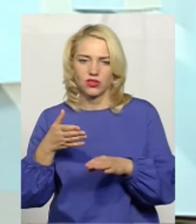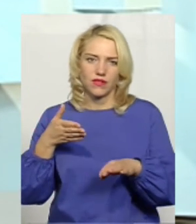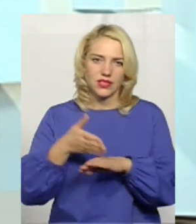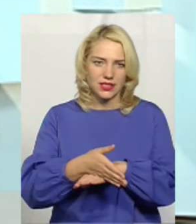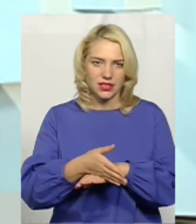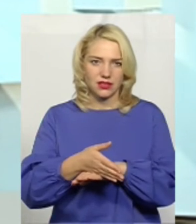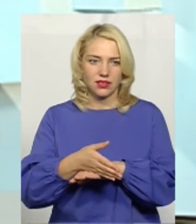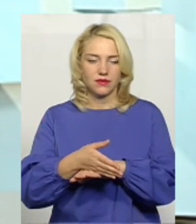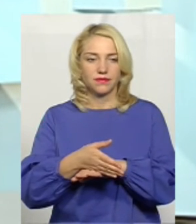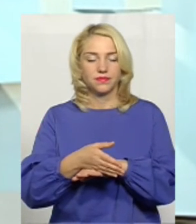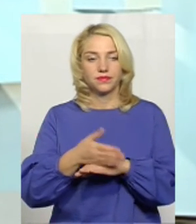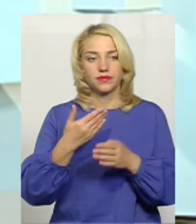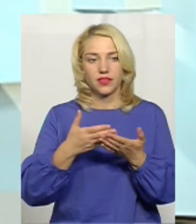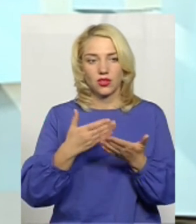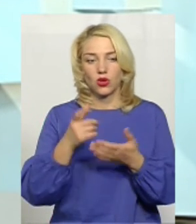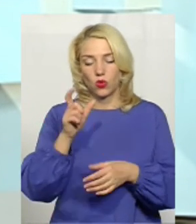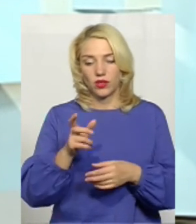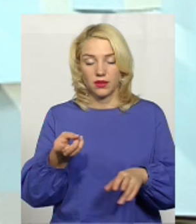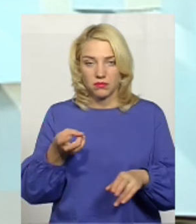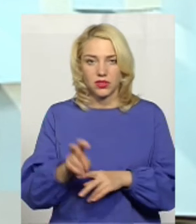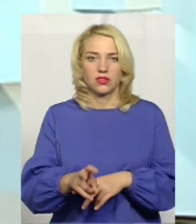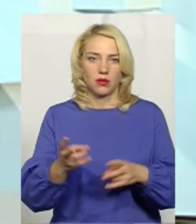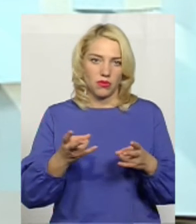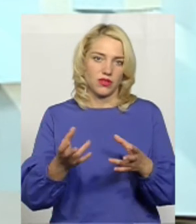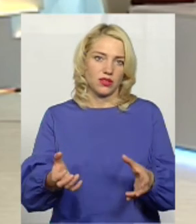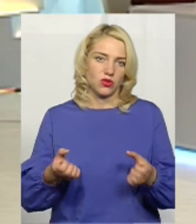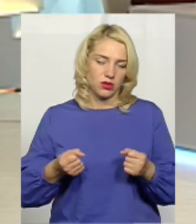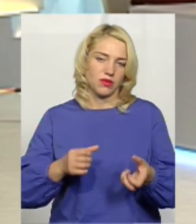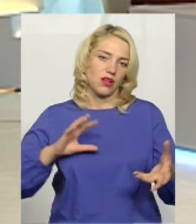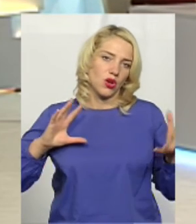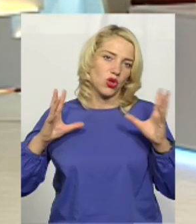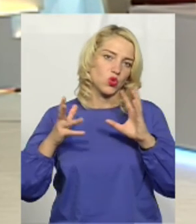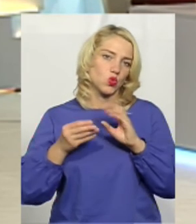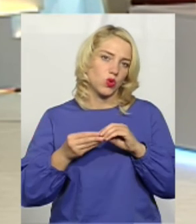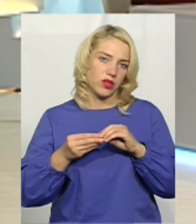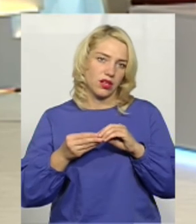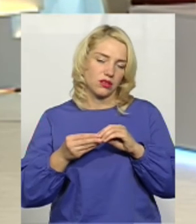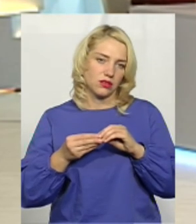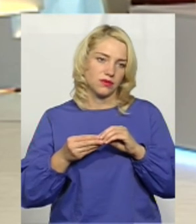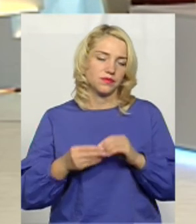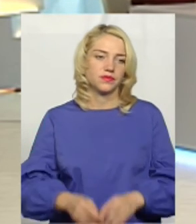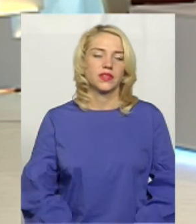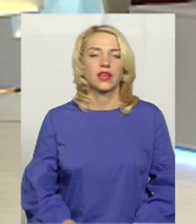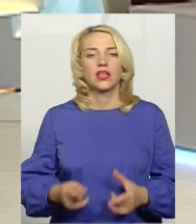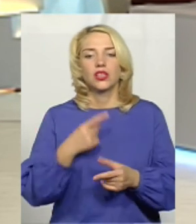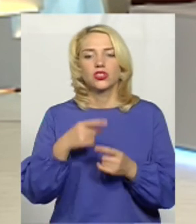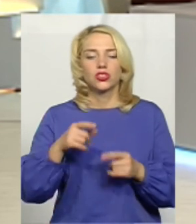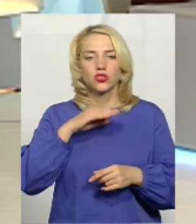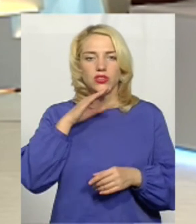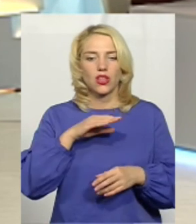який сіл і людина прийшла, вона повинна отримати. результат. Так, що вона повинна отримати. Чи достатньо